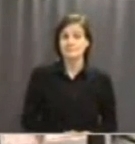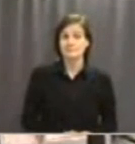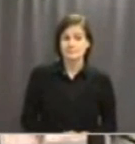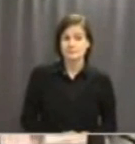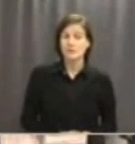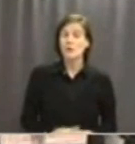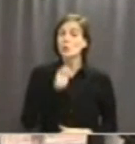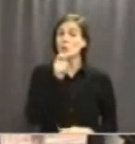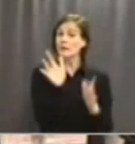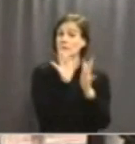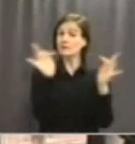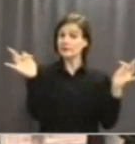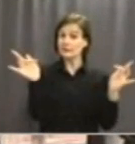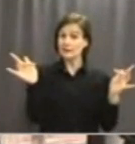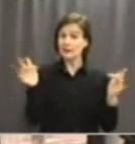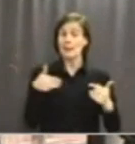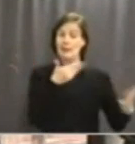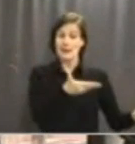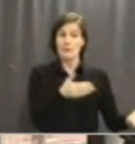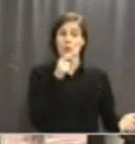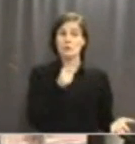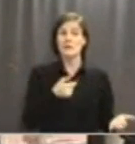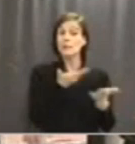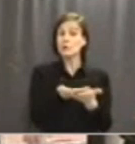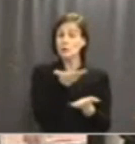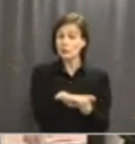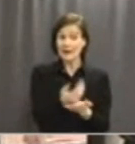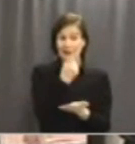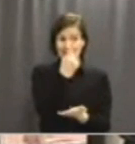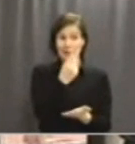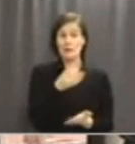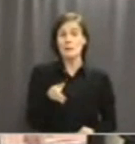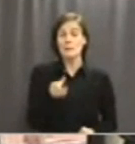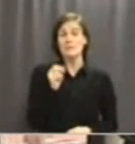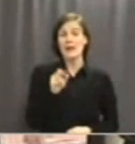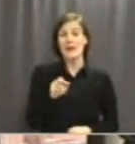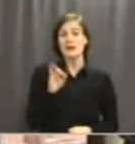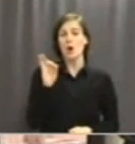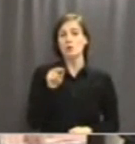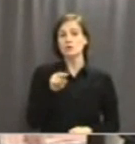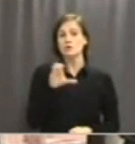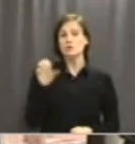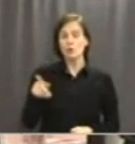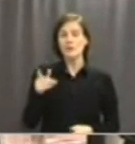Och då är året fritt och jag lämnar det först till motionären, en av dem, Per Hansson, Folkpartiet.